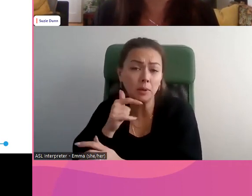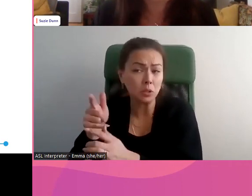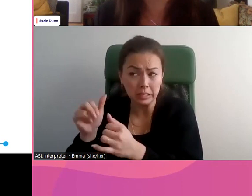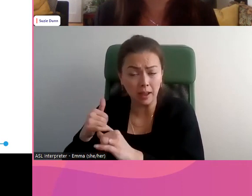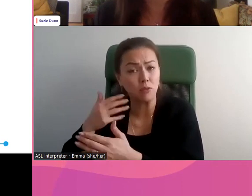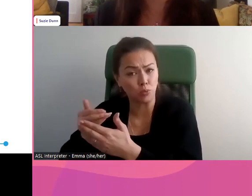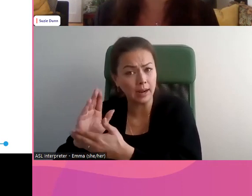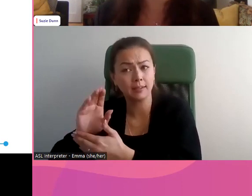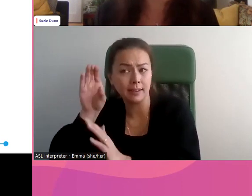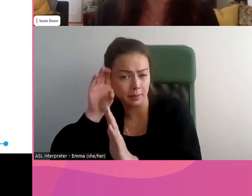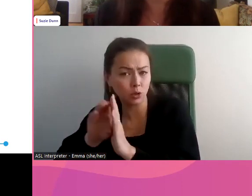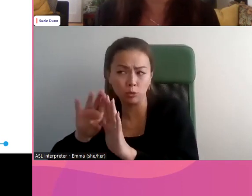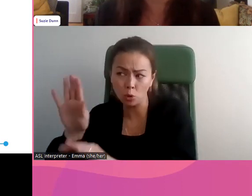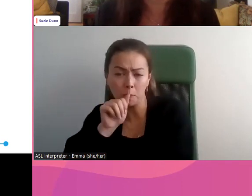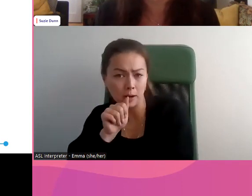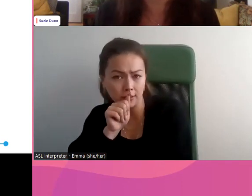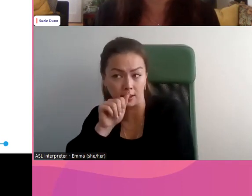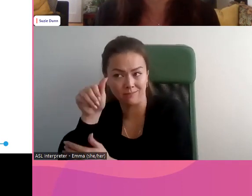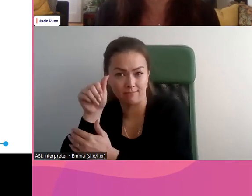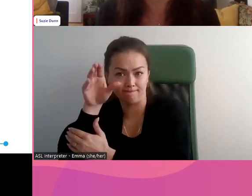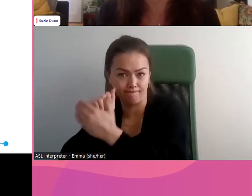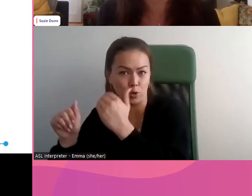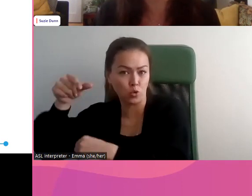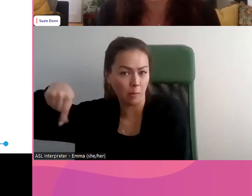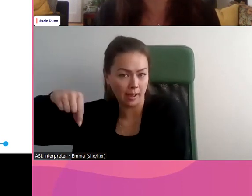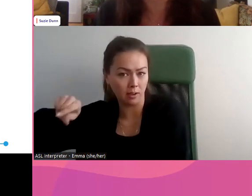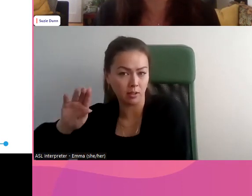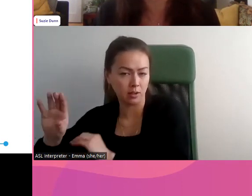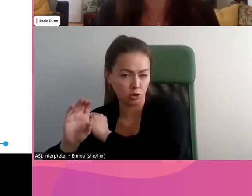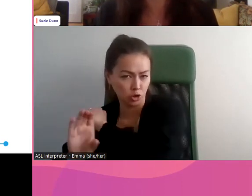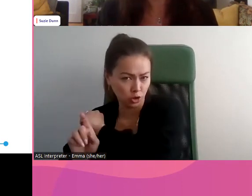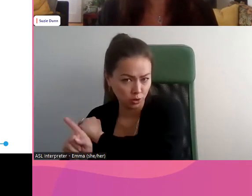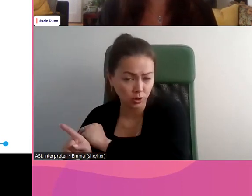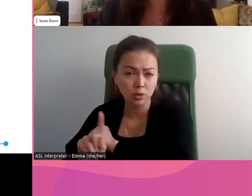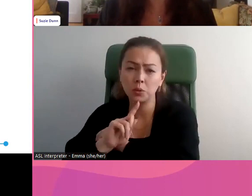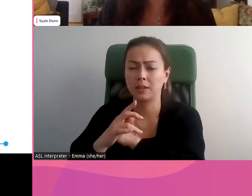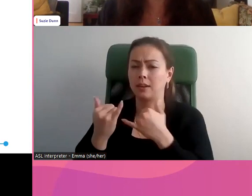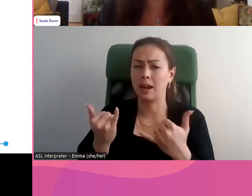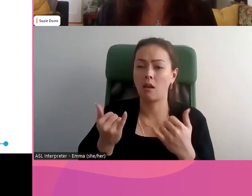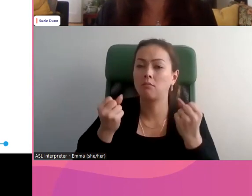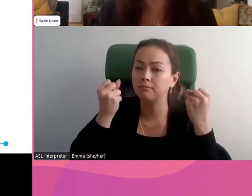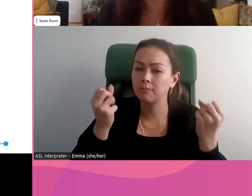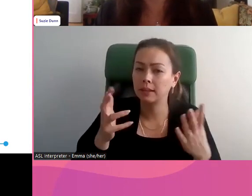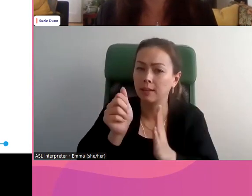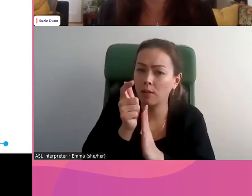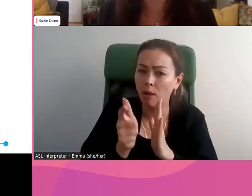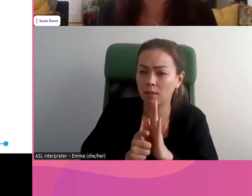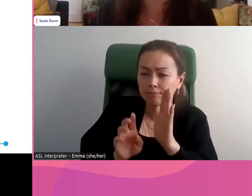Donc, selon le droit, le Code civil du Québec, vous avez le droit à une protection.